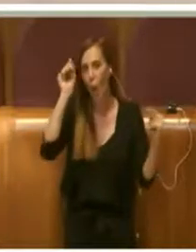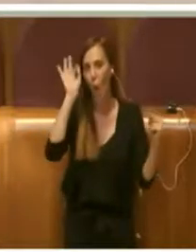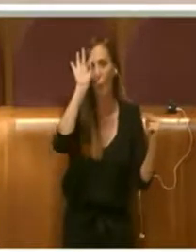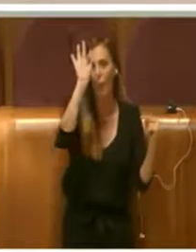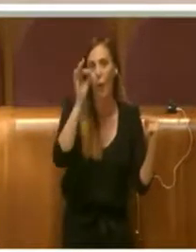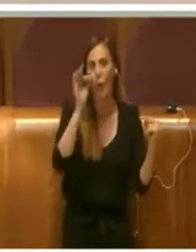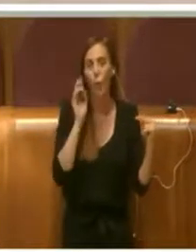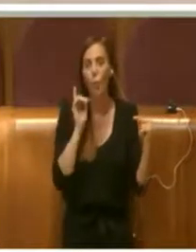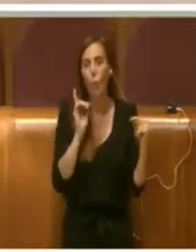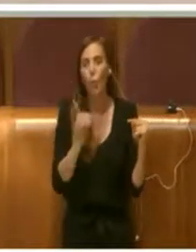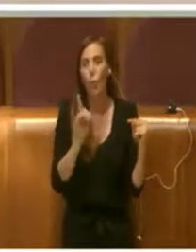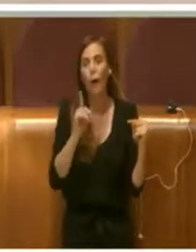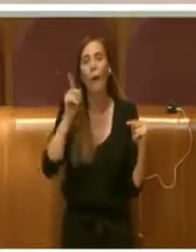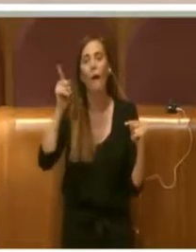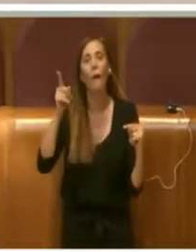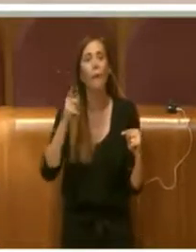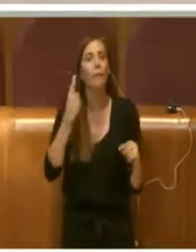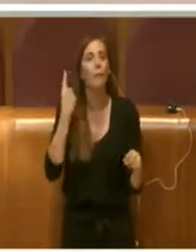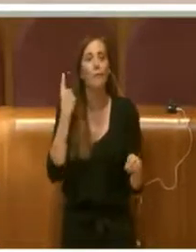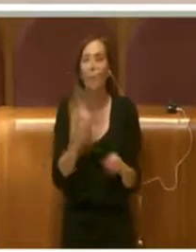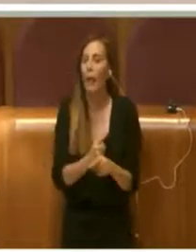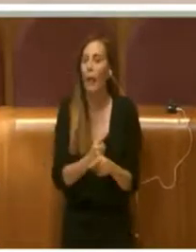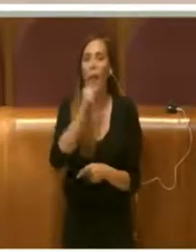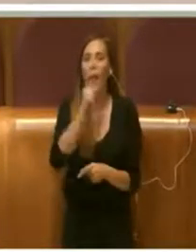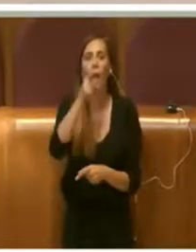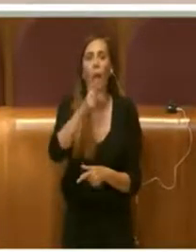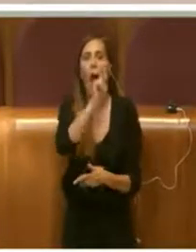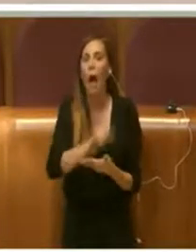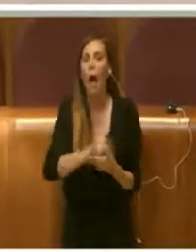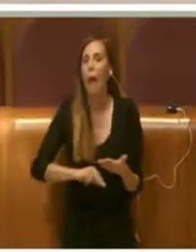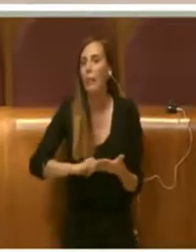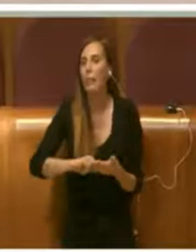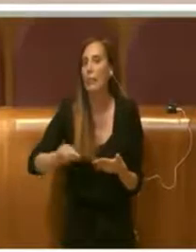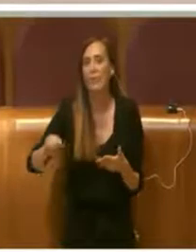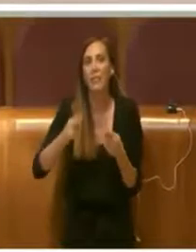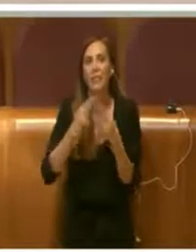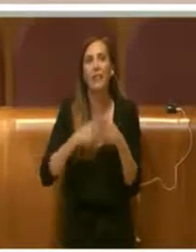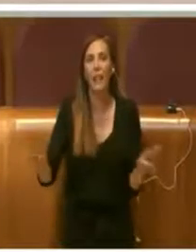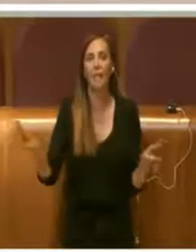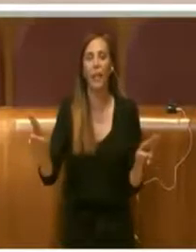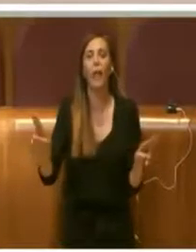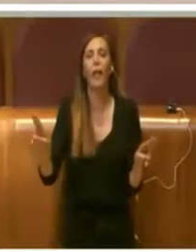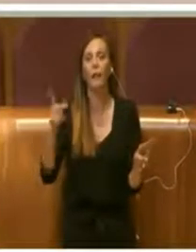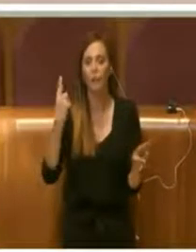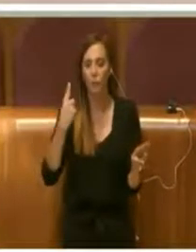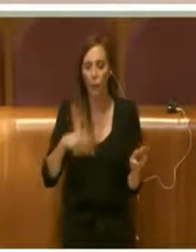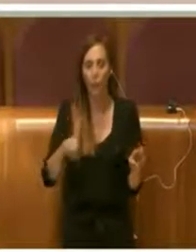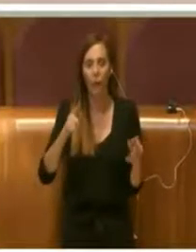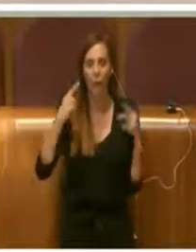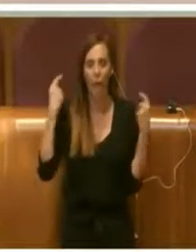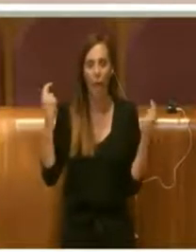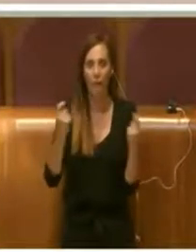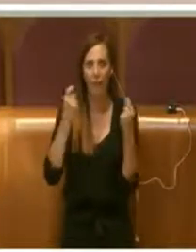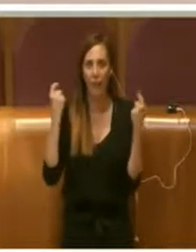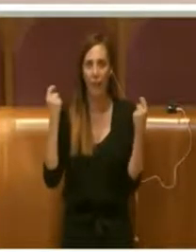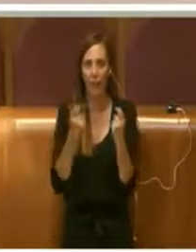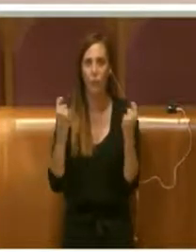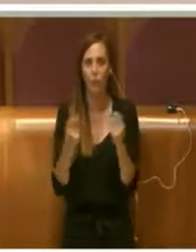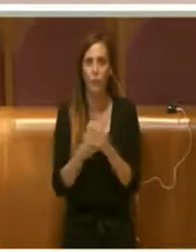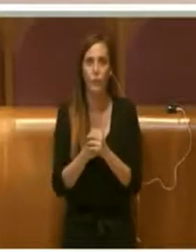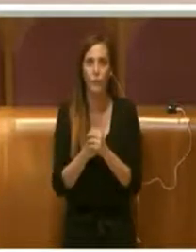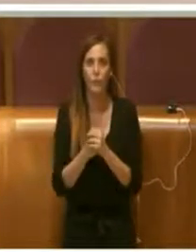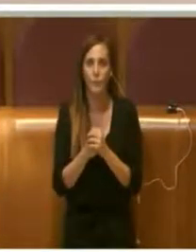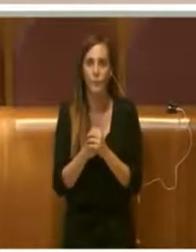ponga il divieto assoluto di prosecuzione dello stesso evento. Vi sono